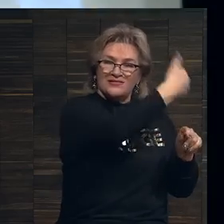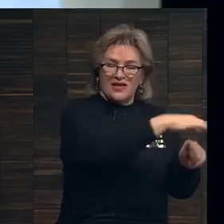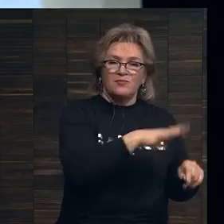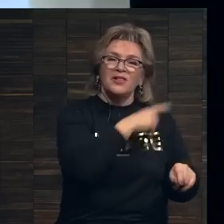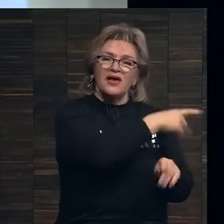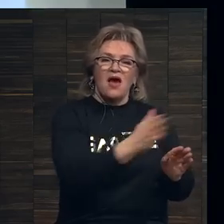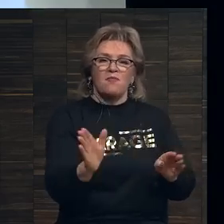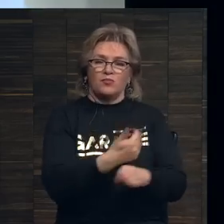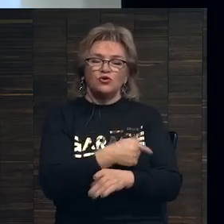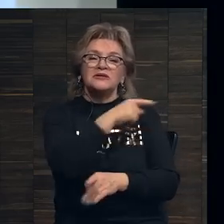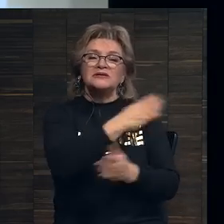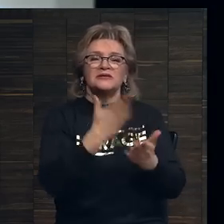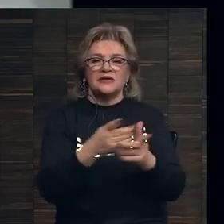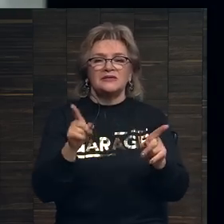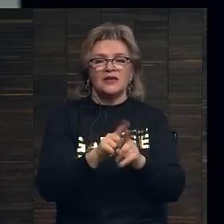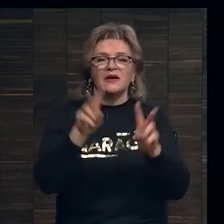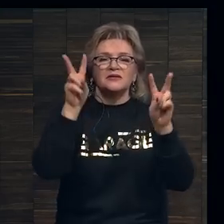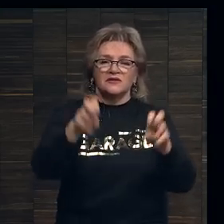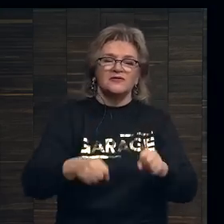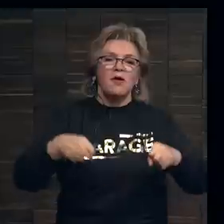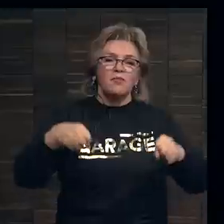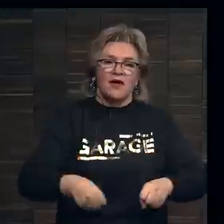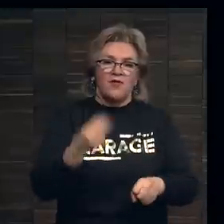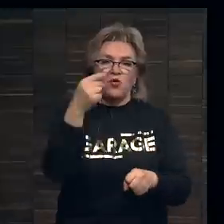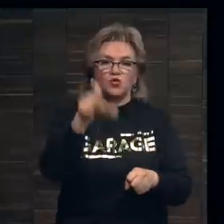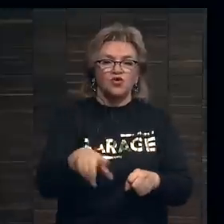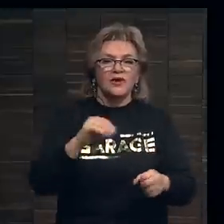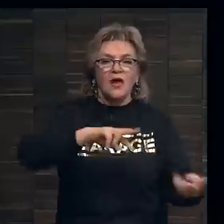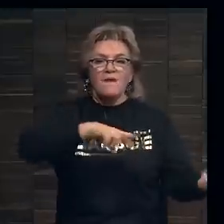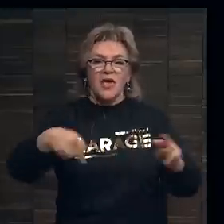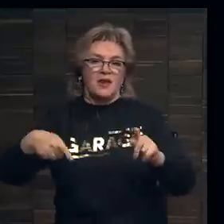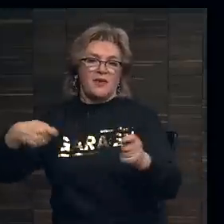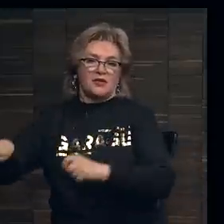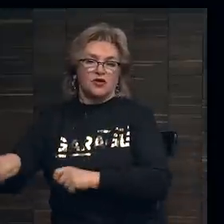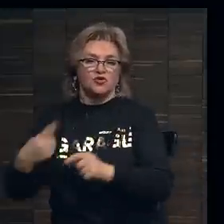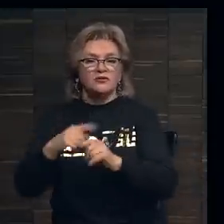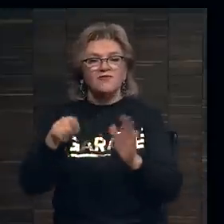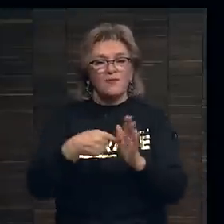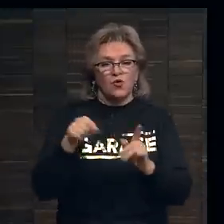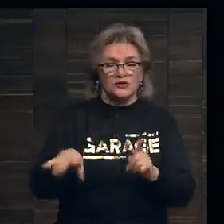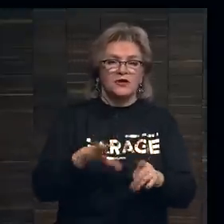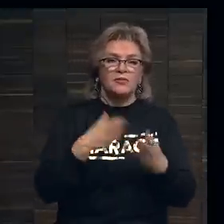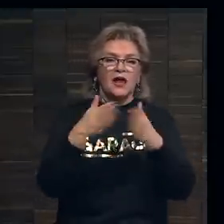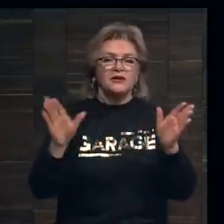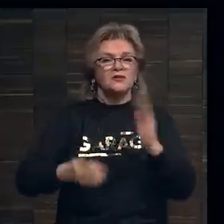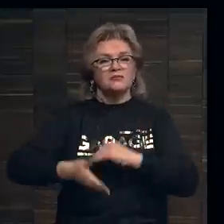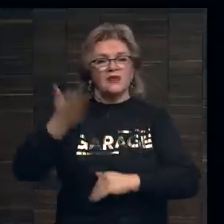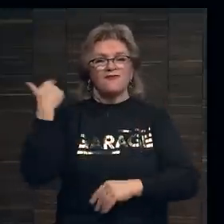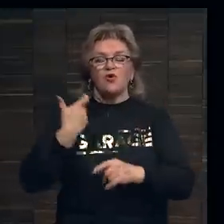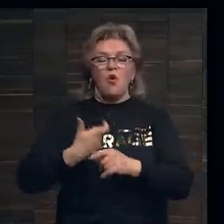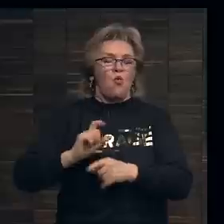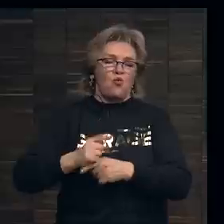пропустил. Здесь есть такая вещь, так называемая права художника на перепродажу. Этот вопрос был открыт очень давно.